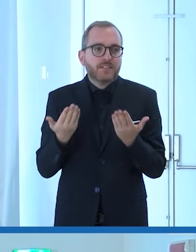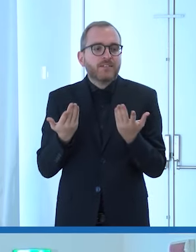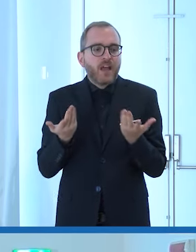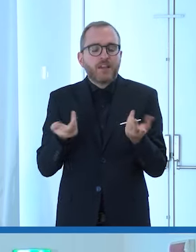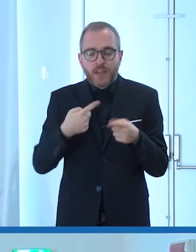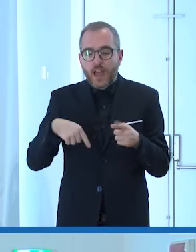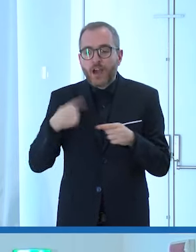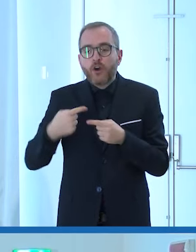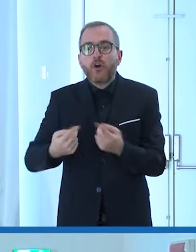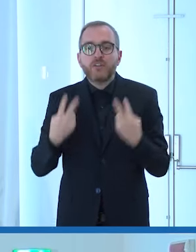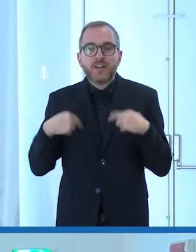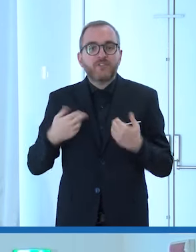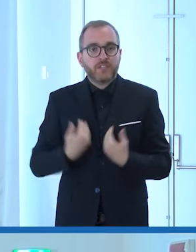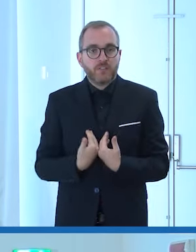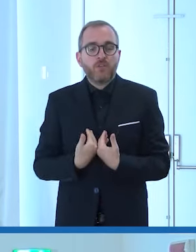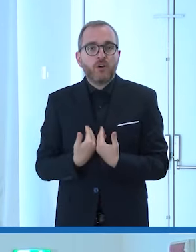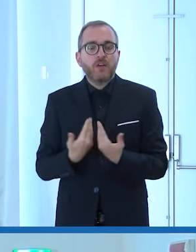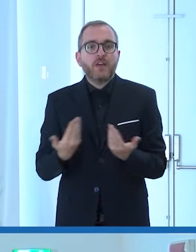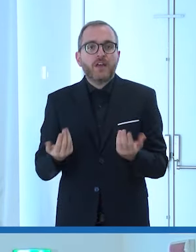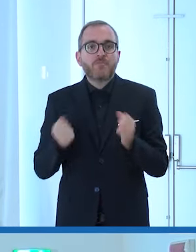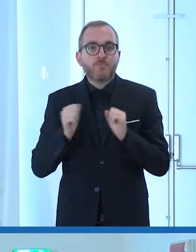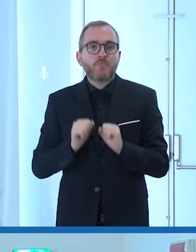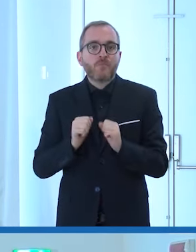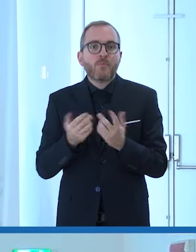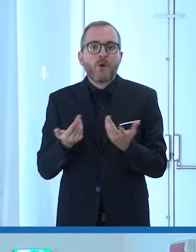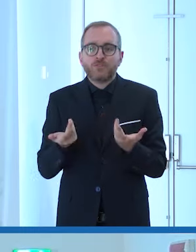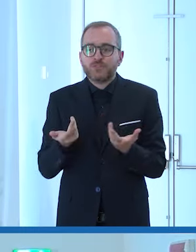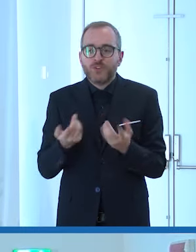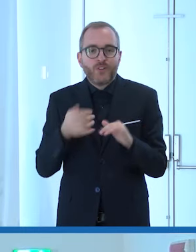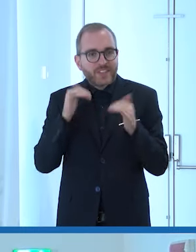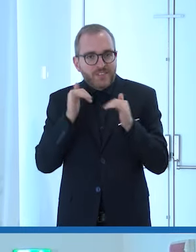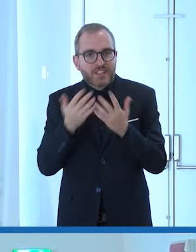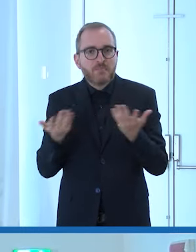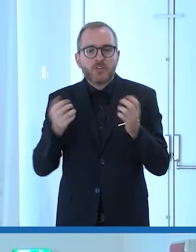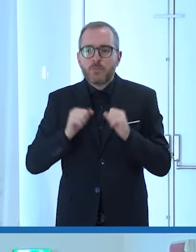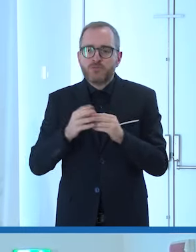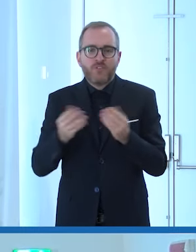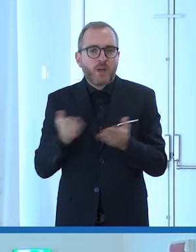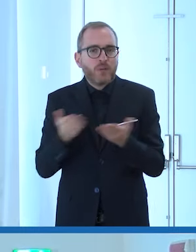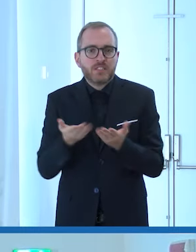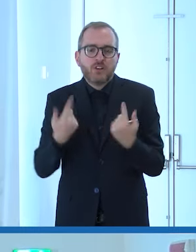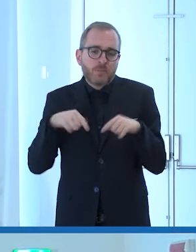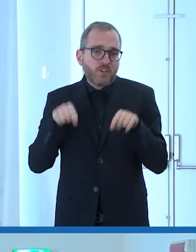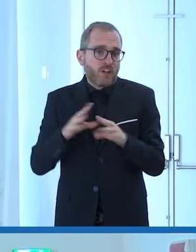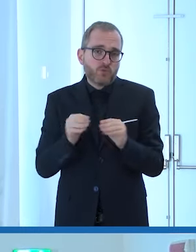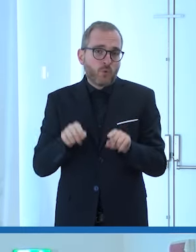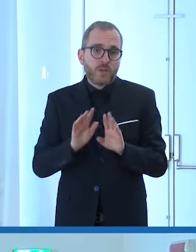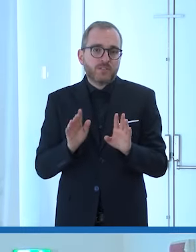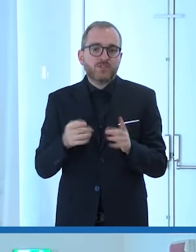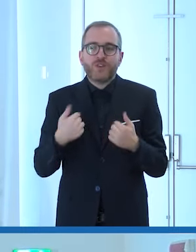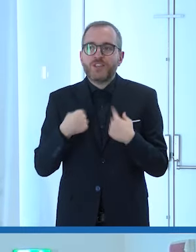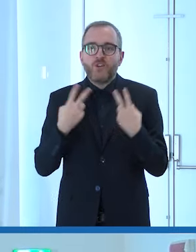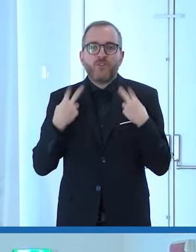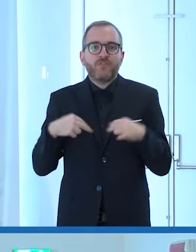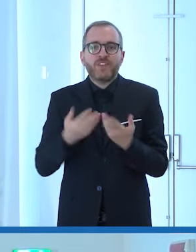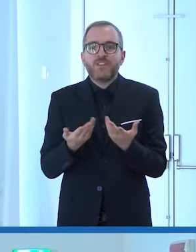ancora vivo e di riuscire e di riuscire ancora a divertirmi perché poi alla fine è questo quello che faccio cioè io vivo